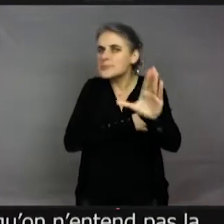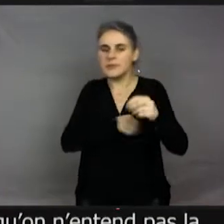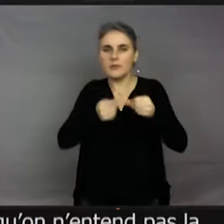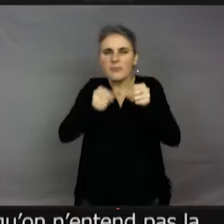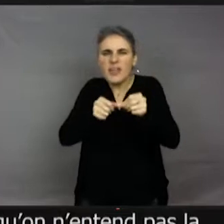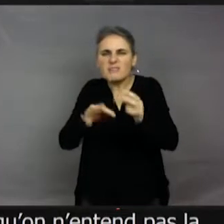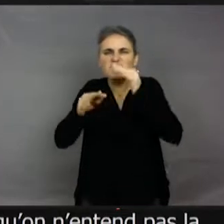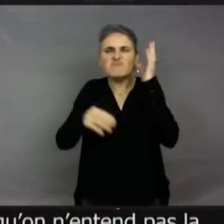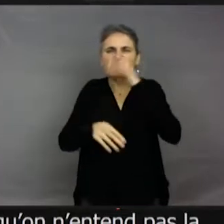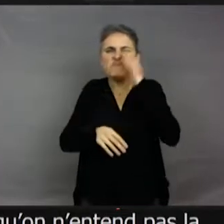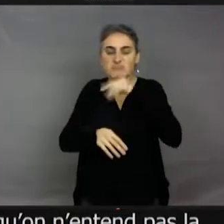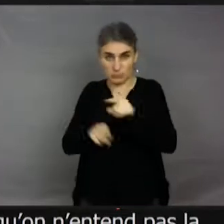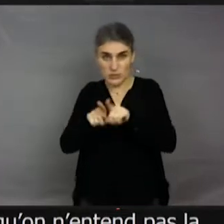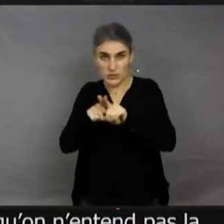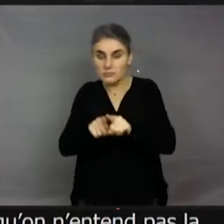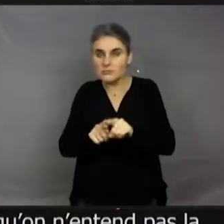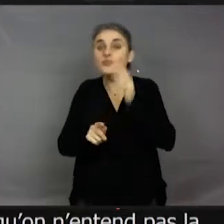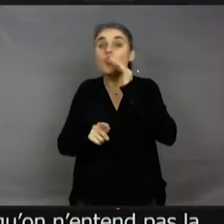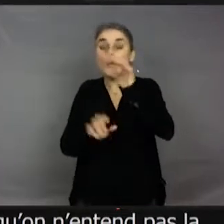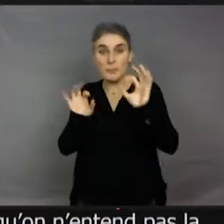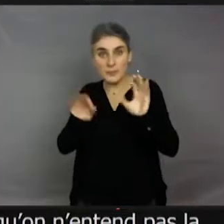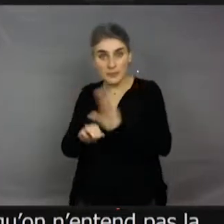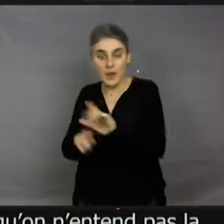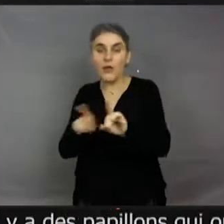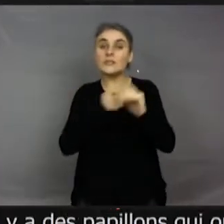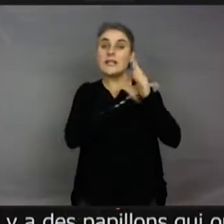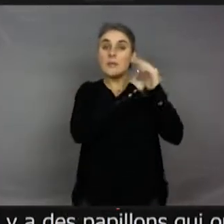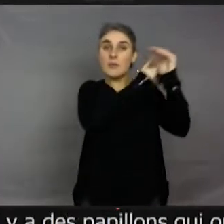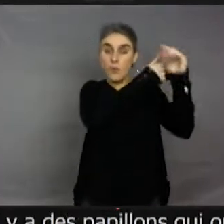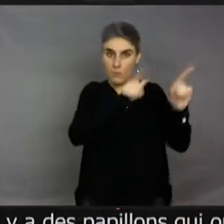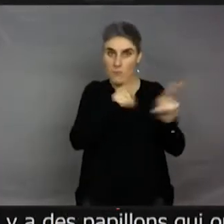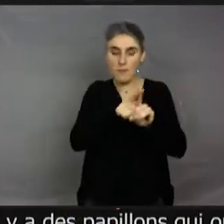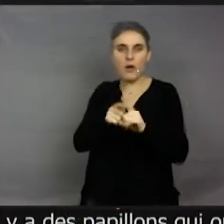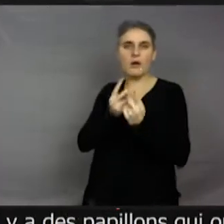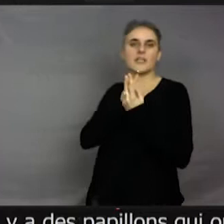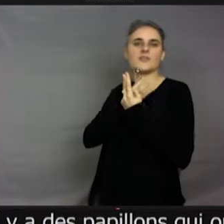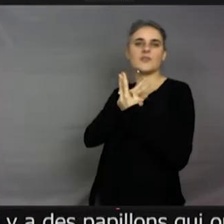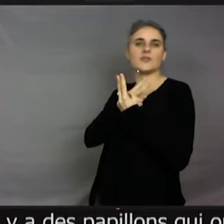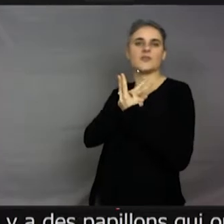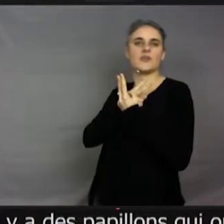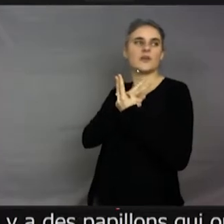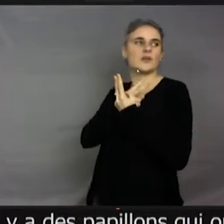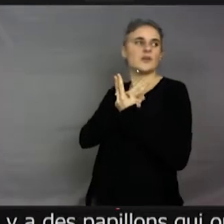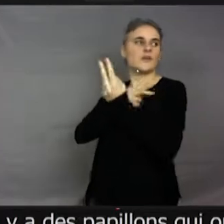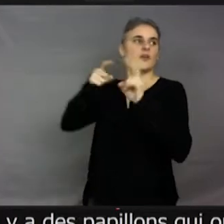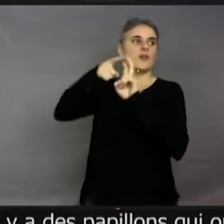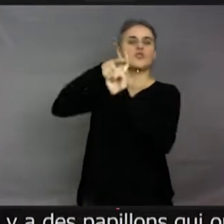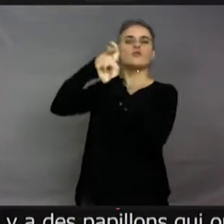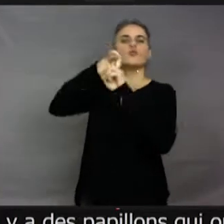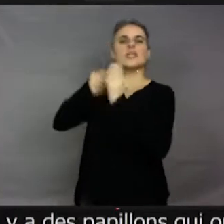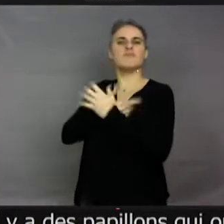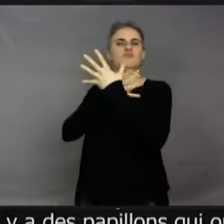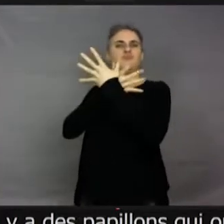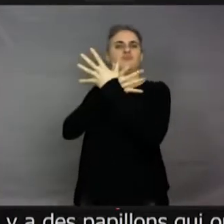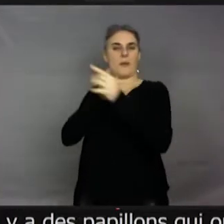il y a des papillons qui ont développé une défense face aux chauves-souris, qui ont développé une oreille aussi. Donc il y aussi des papillons qui ont des